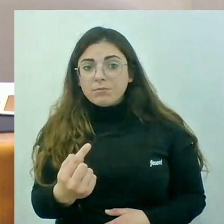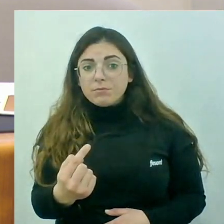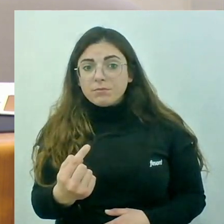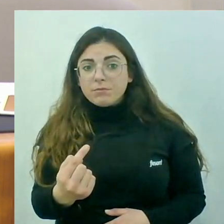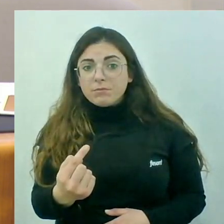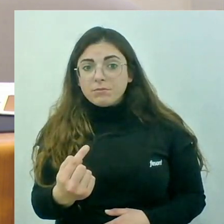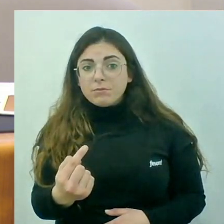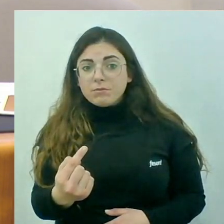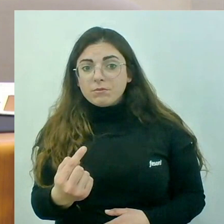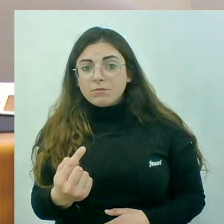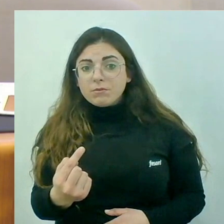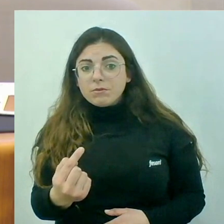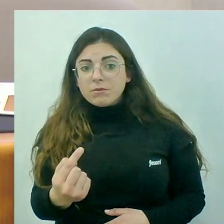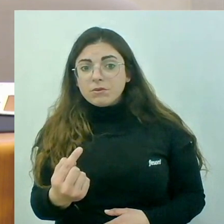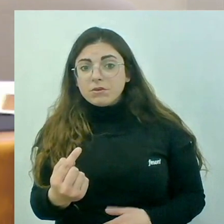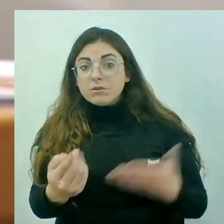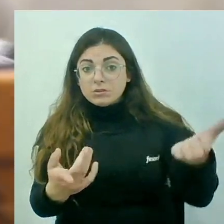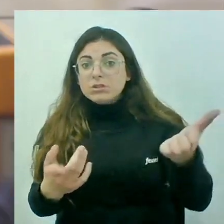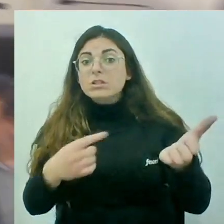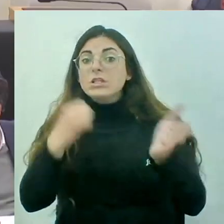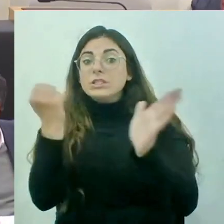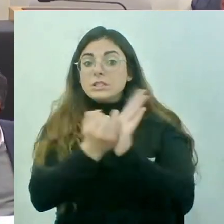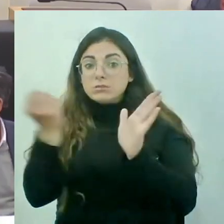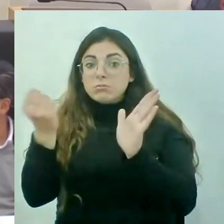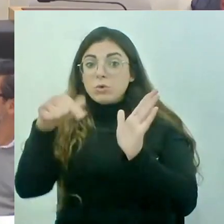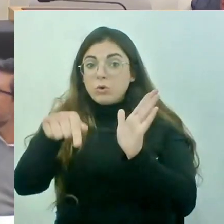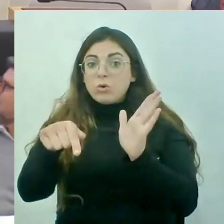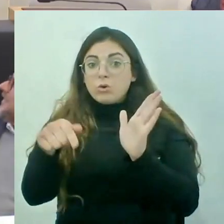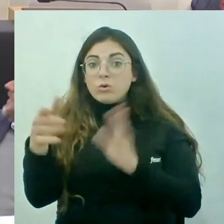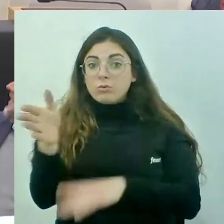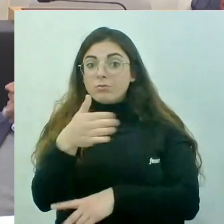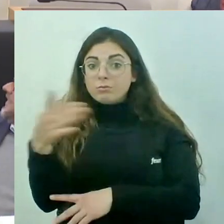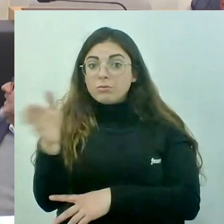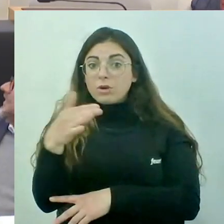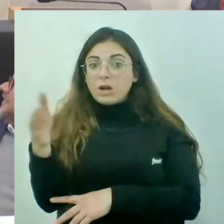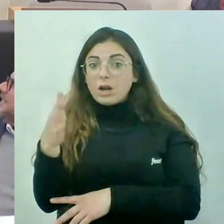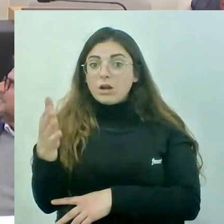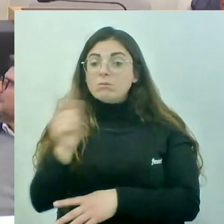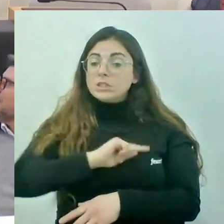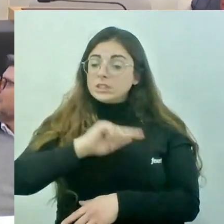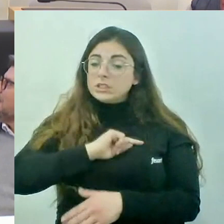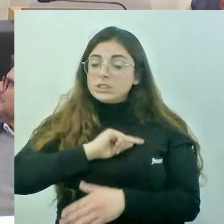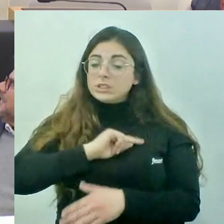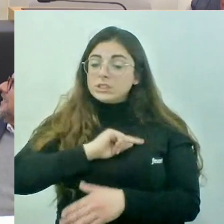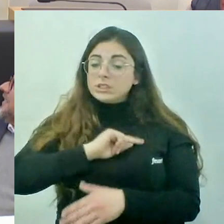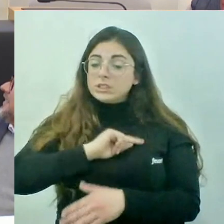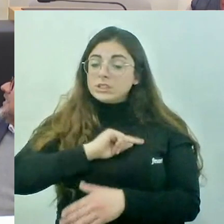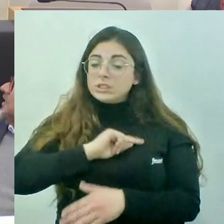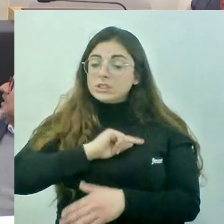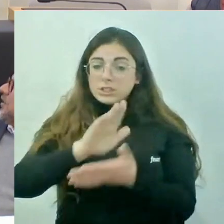aquest símbol que vostès vull proclamar, en veritat, perquè estiguin ben tranquils, senyor Mazón, en veritat, està al revés?